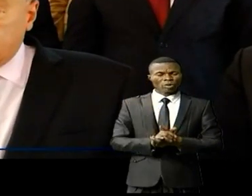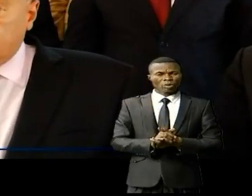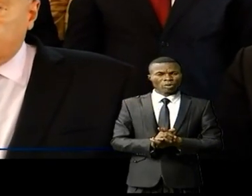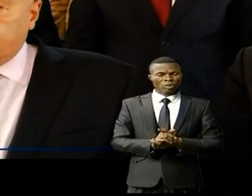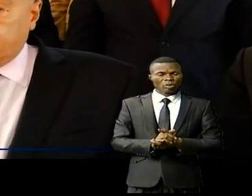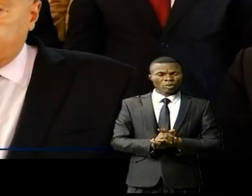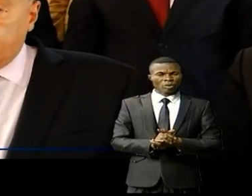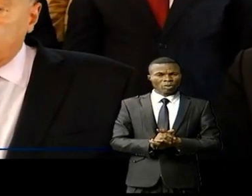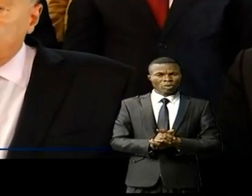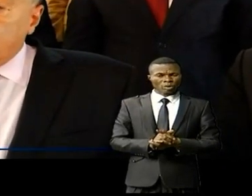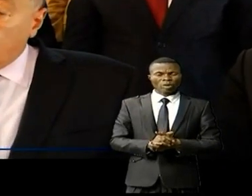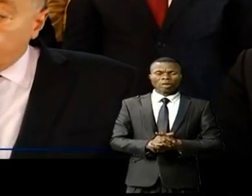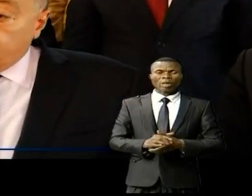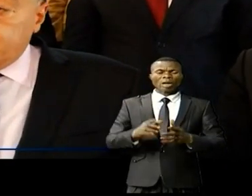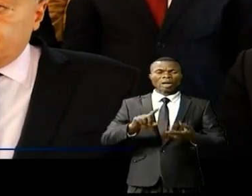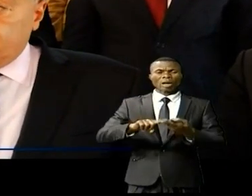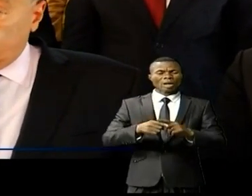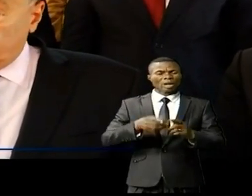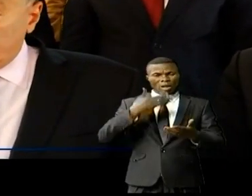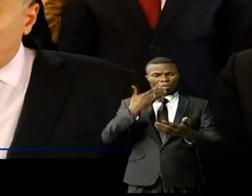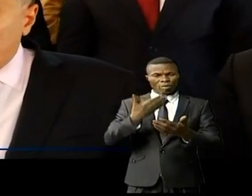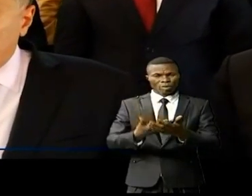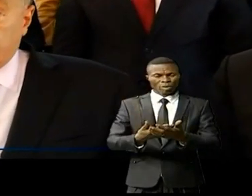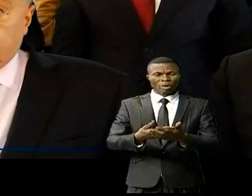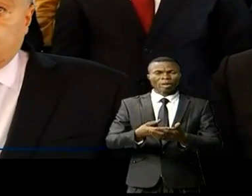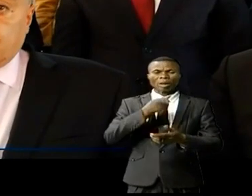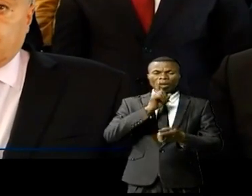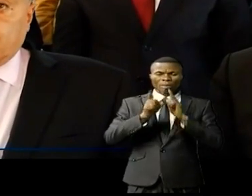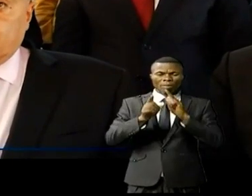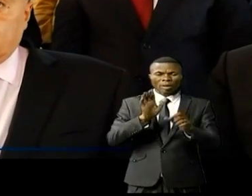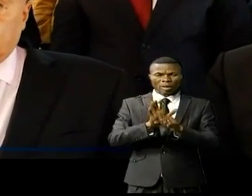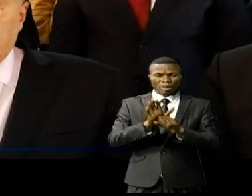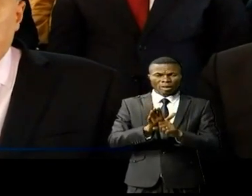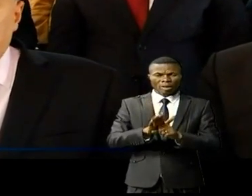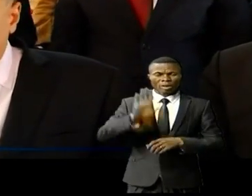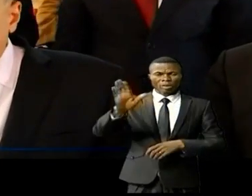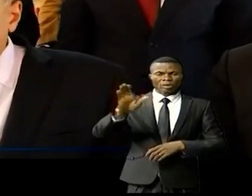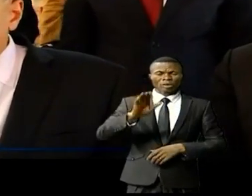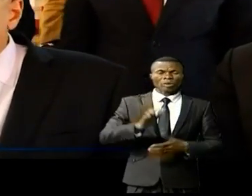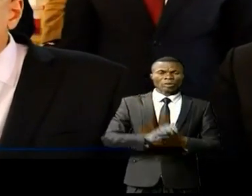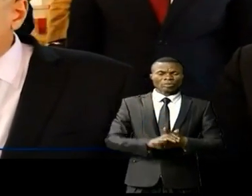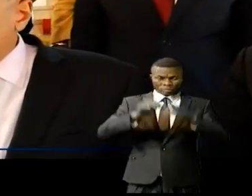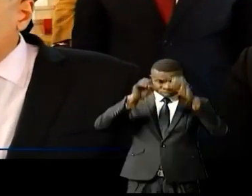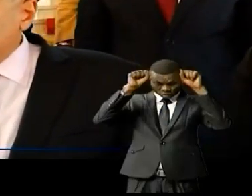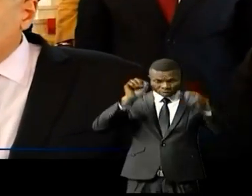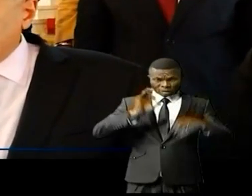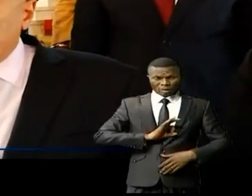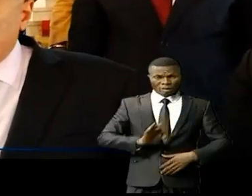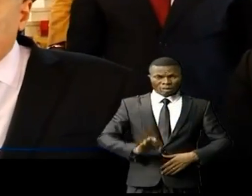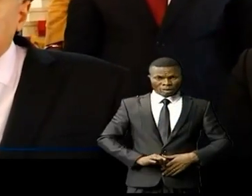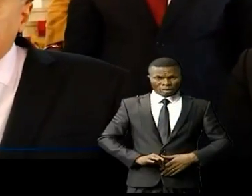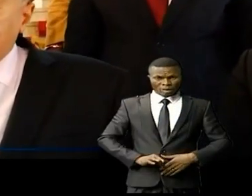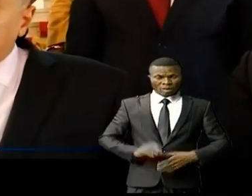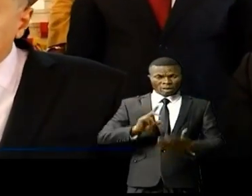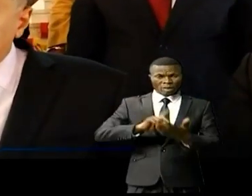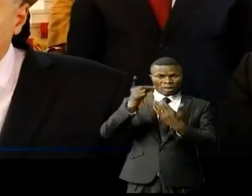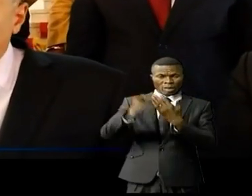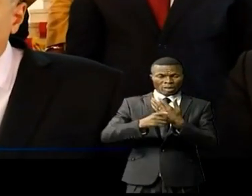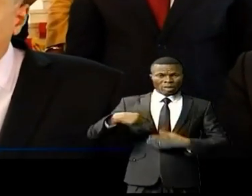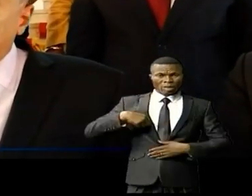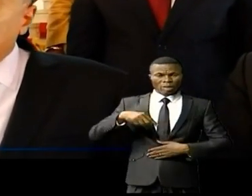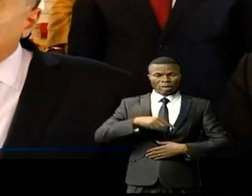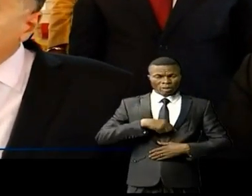de bons partenaires. On a parlé surtout avec son excellence le président de la République de notre programme d